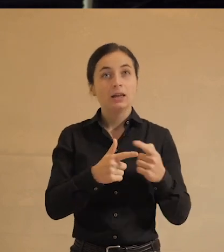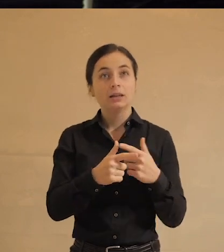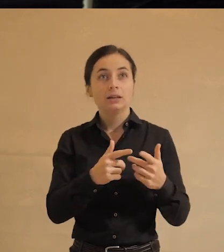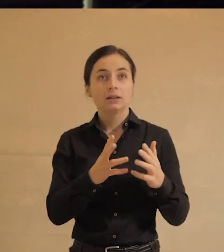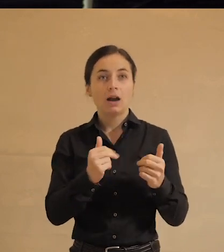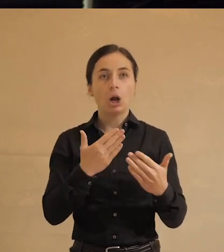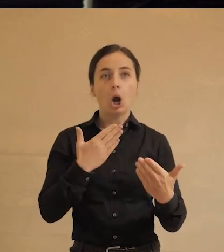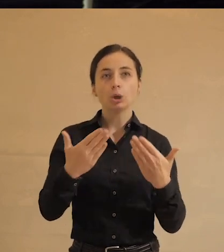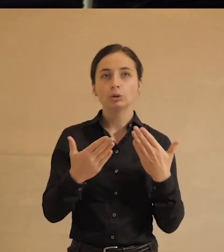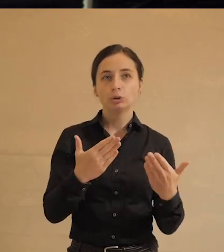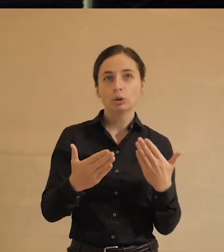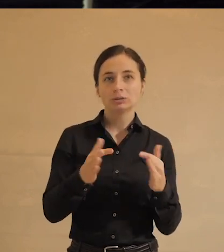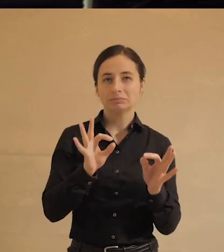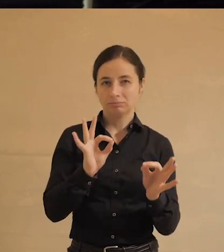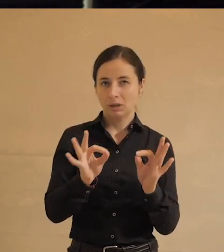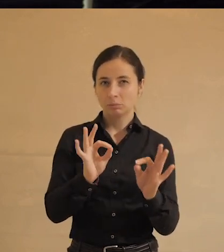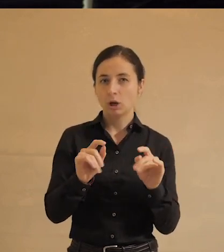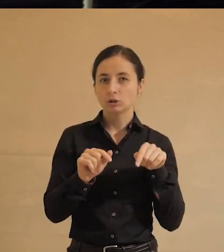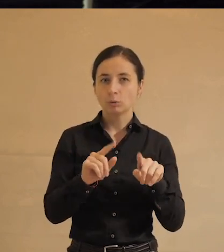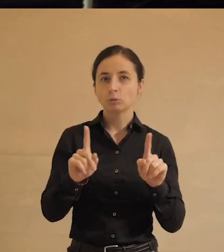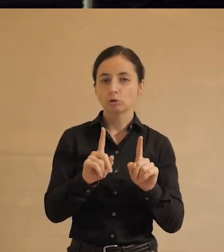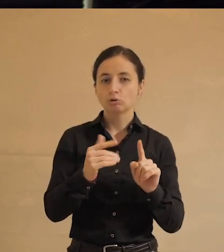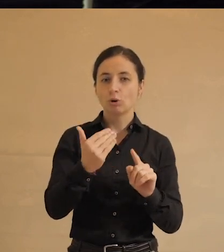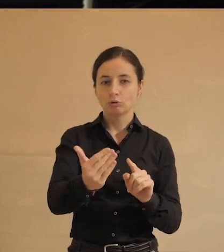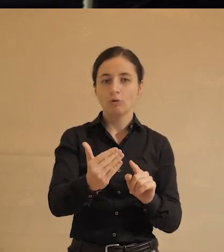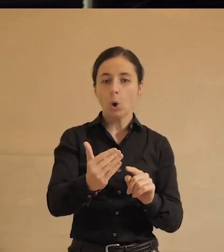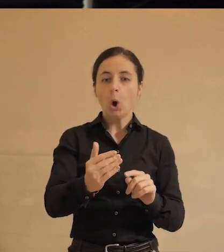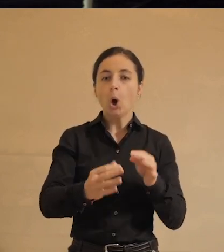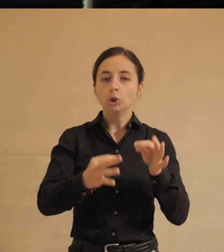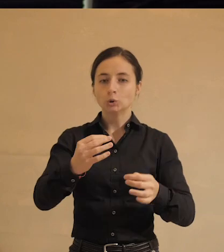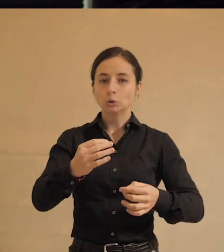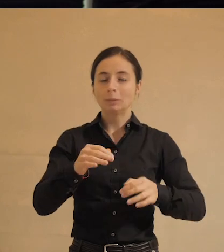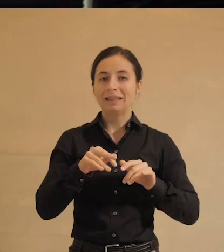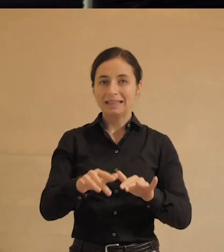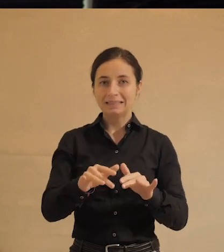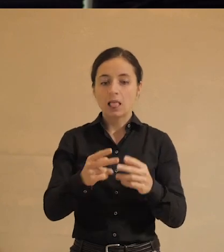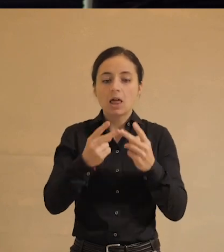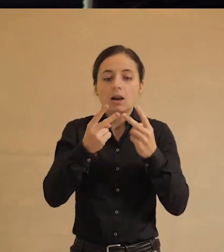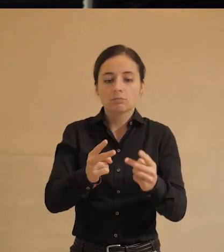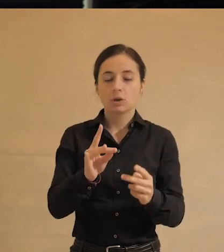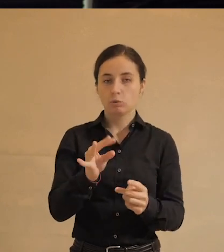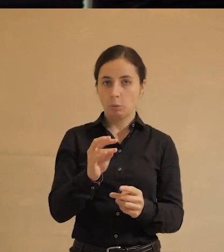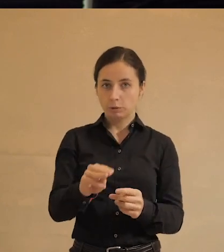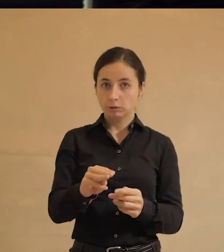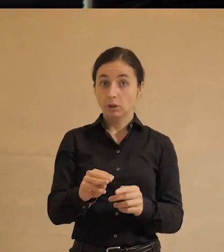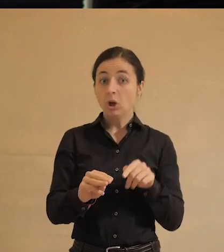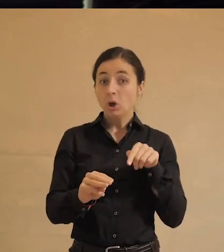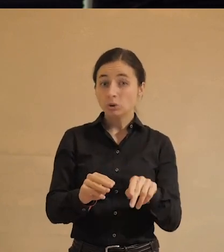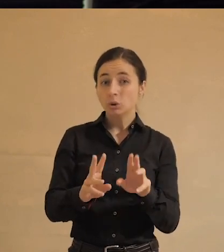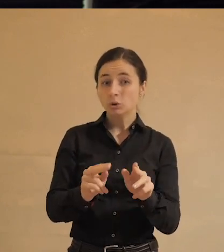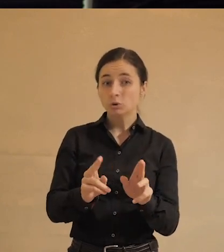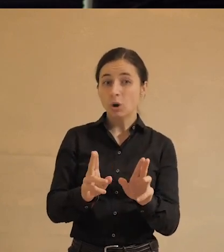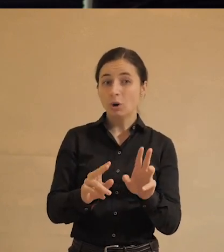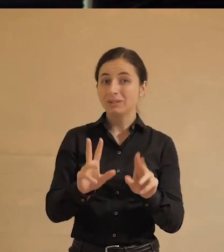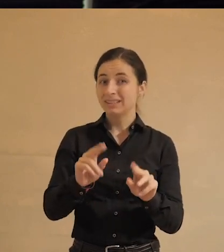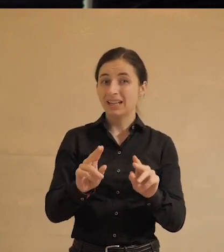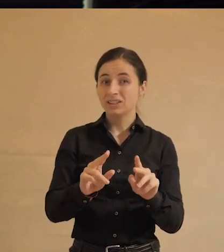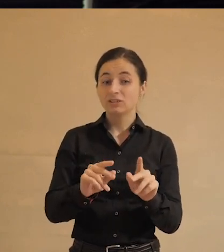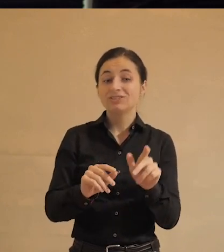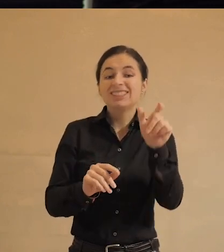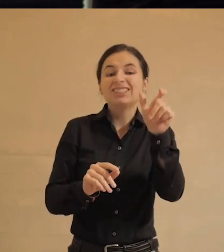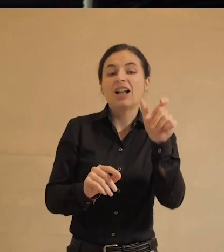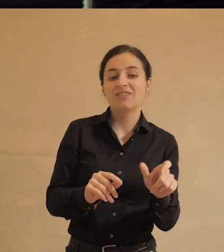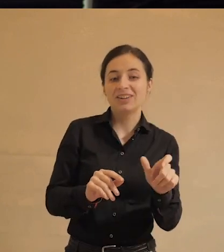крайней мере, отнесется лояльно к тому, чтобы его судебное дело рассматривал робот. Видимо, тот, кто не очень рассчитывает на человеческую